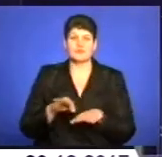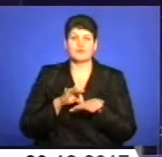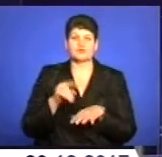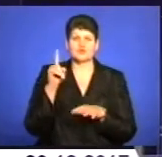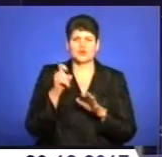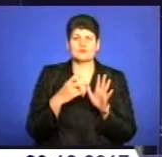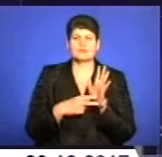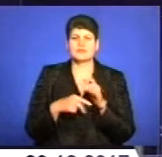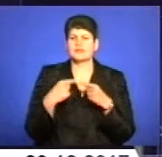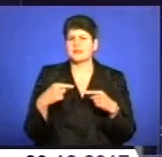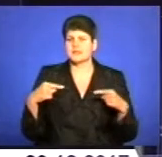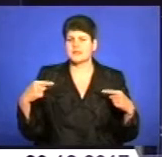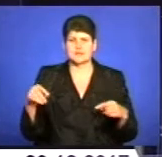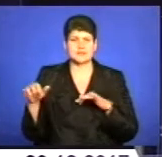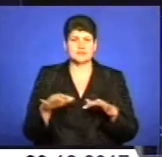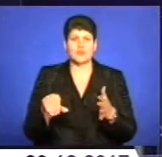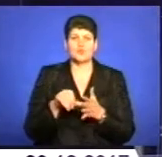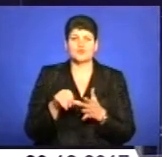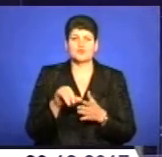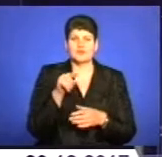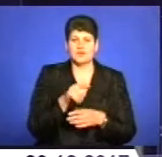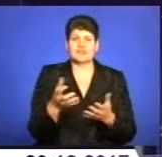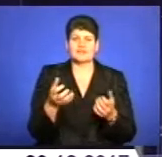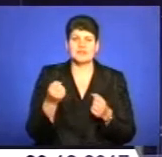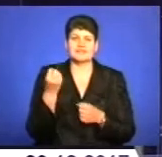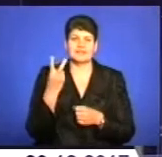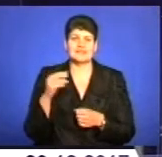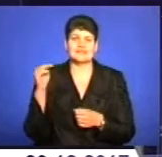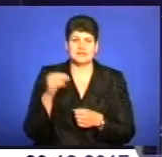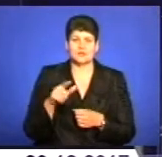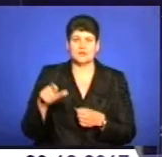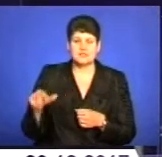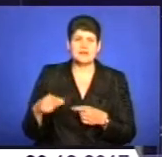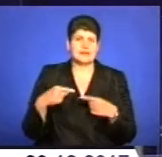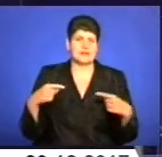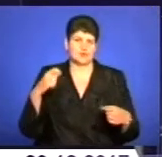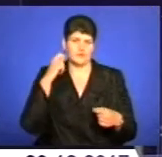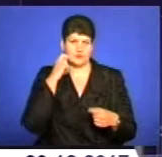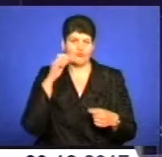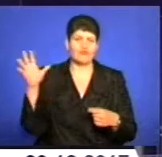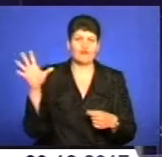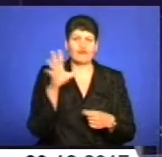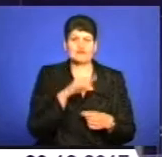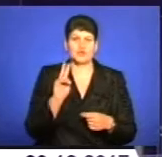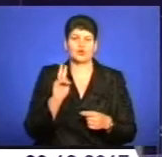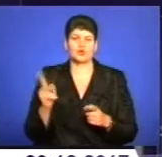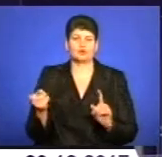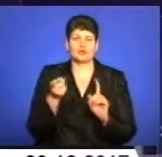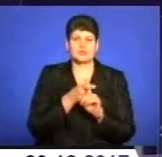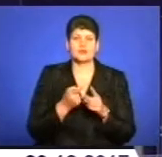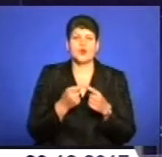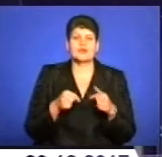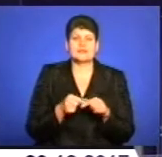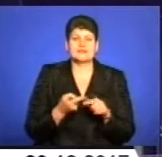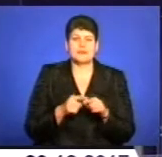різноманітних заходів, участь у яких взяли понад 12 тисяч осіб різного віку. Усіх тих, хто долучився до організації